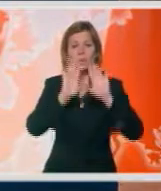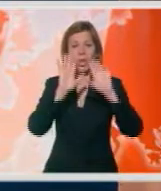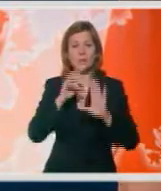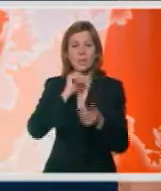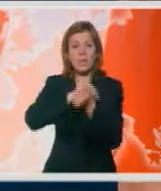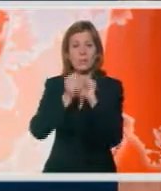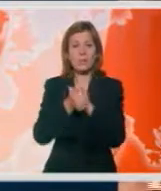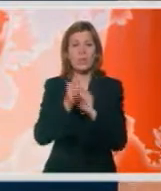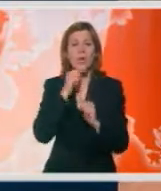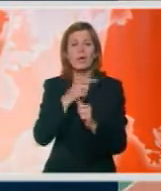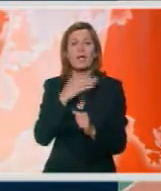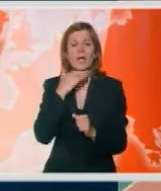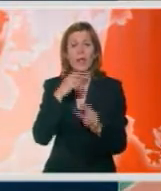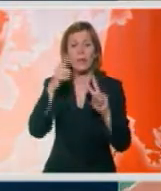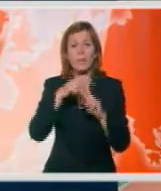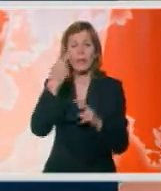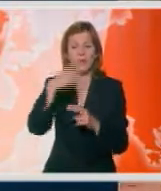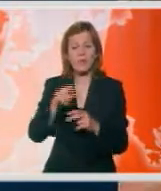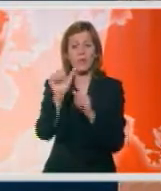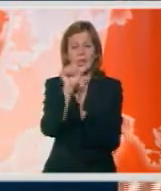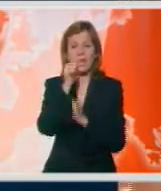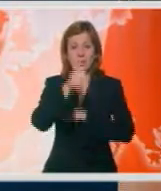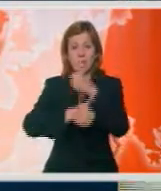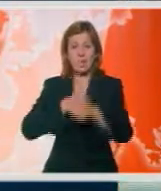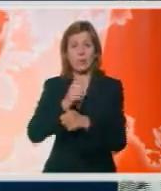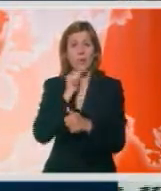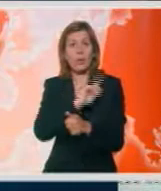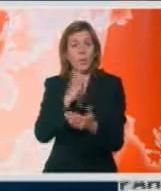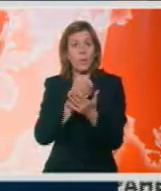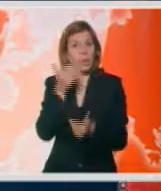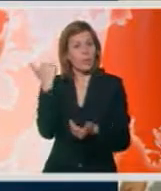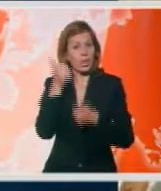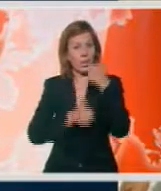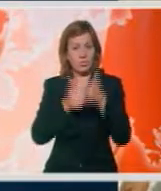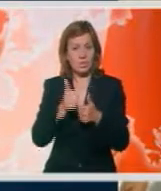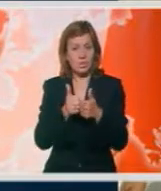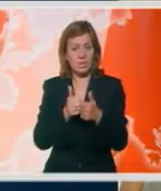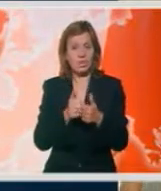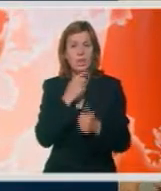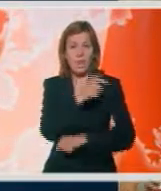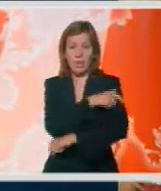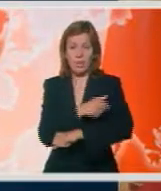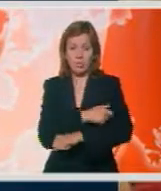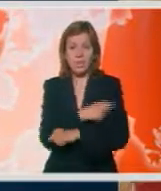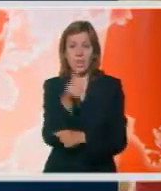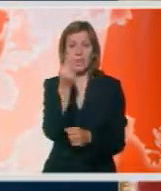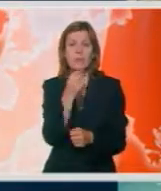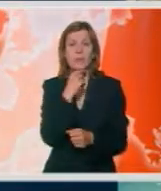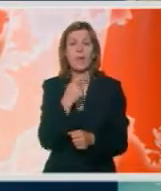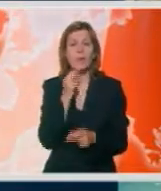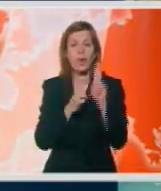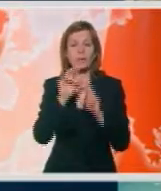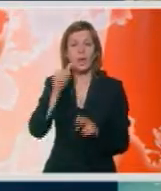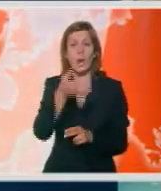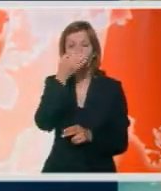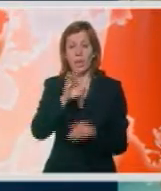su izborile i plasmo na Grand Prix 2011. godine, na kojem nikada nisu učestvovale. Kapiten Srbije Jelena Nikolić proglašena je